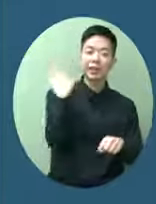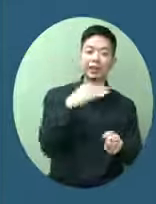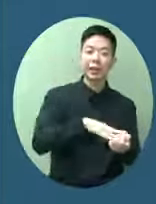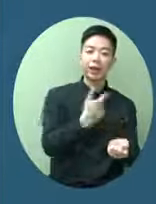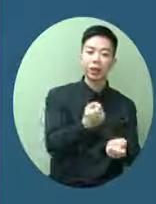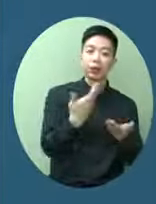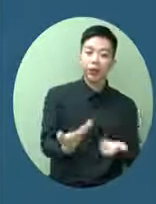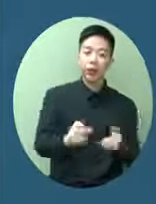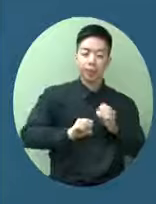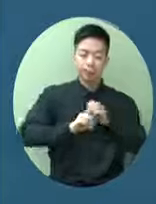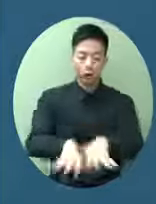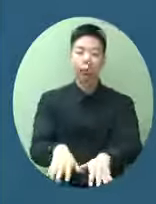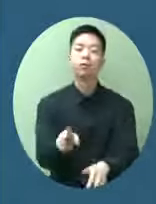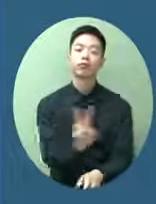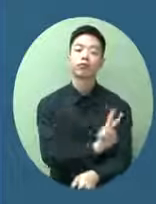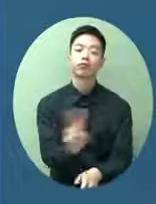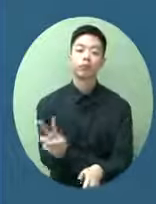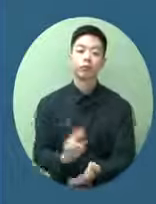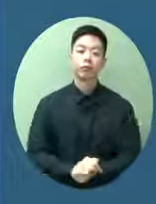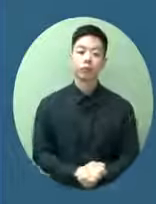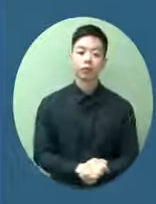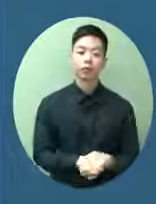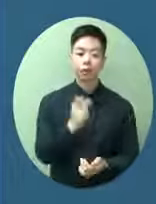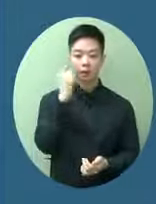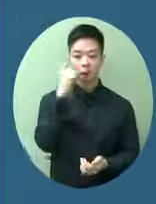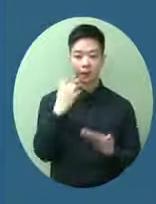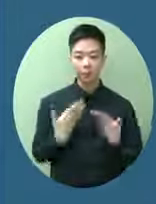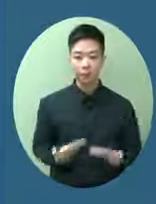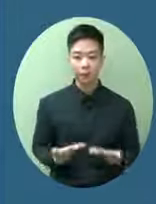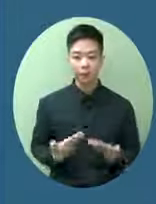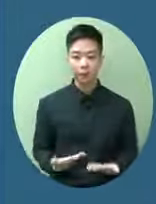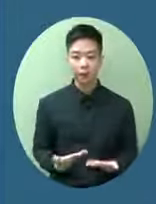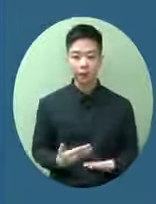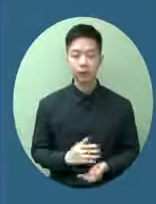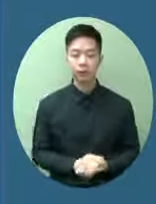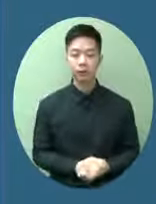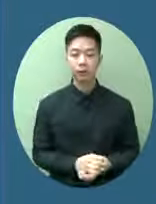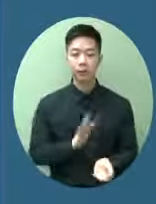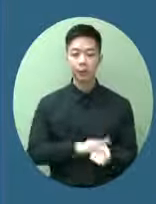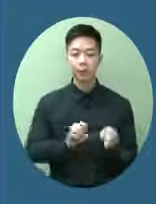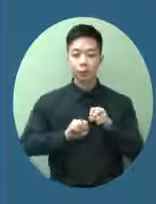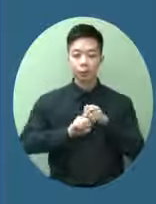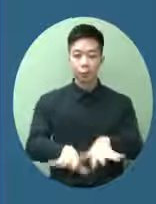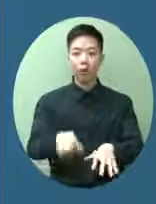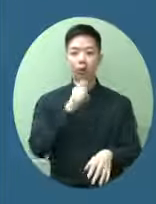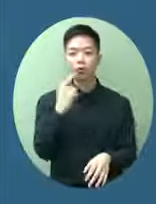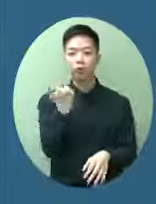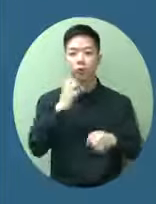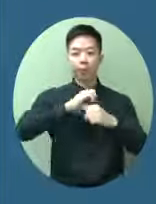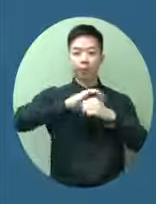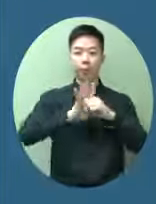發的情況在這裡尤其是今次這個爆發很多都是Delta